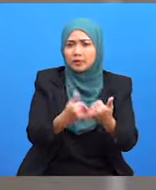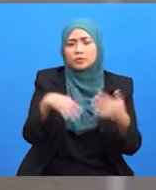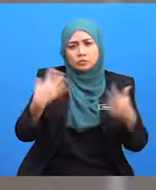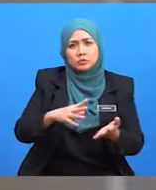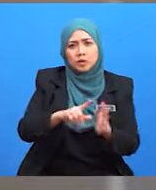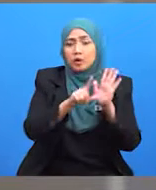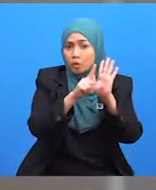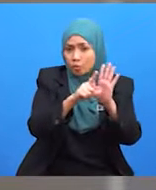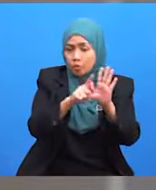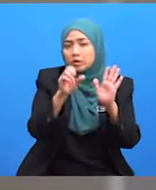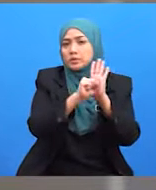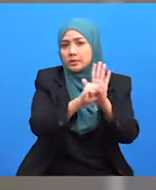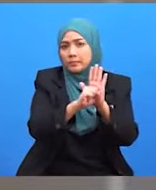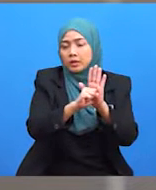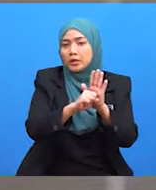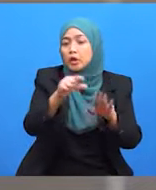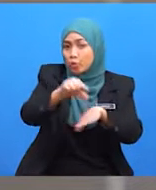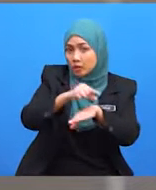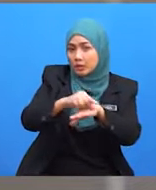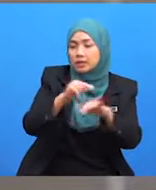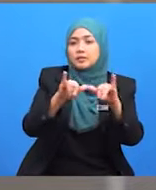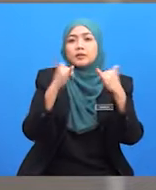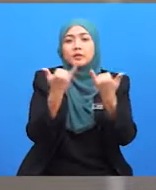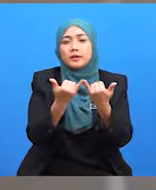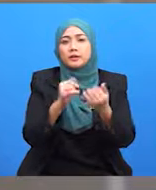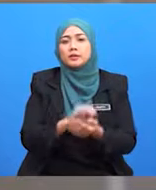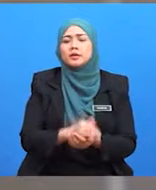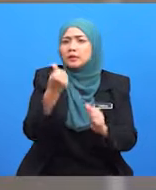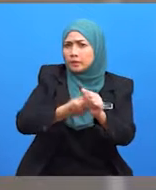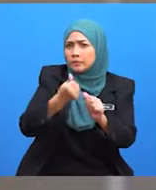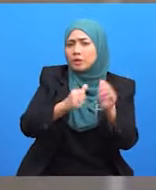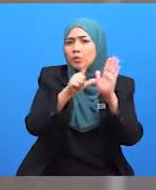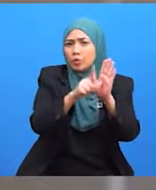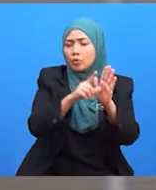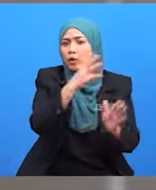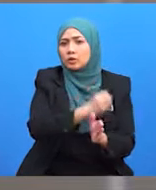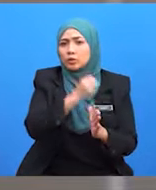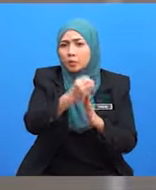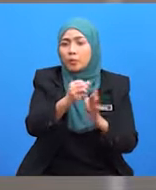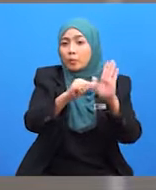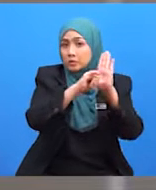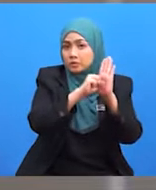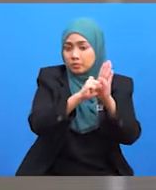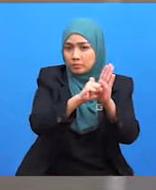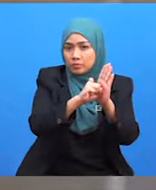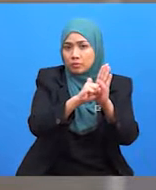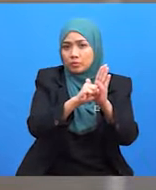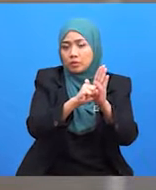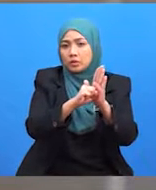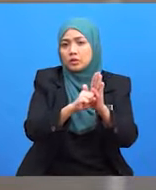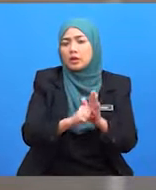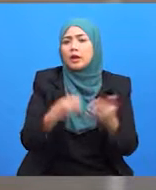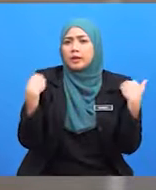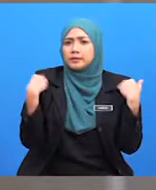yang digunakan oleh sesuatu syarikat. Setiap logo atau simbol ada fungsi dan maksud yang ingin